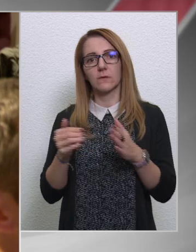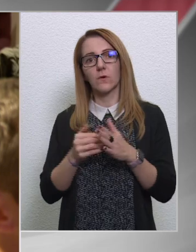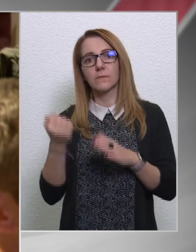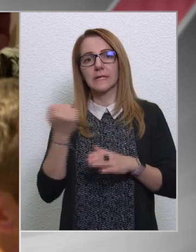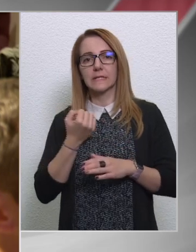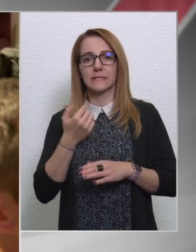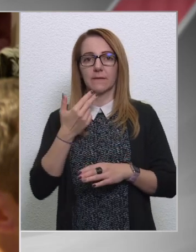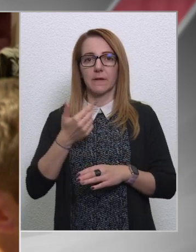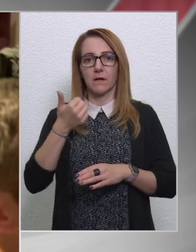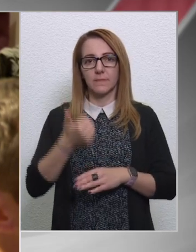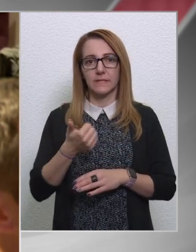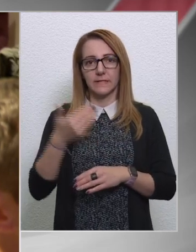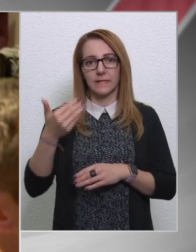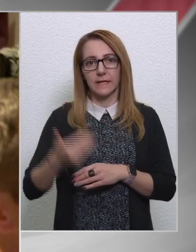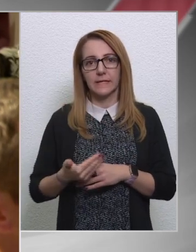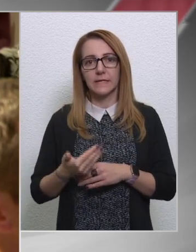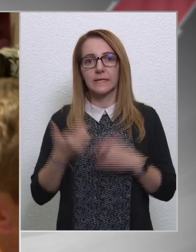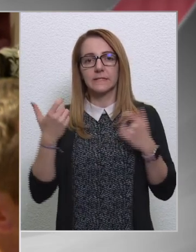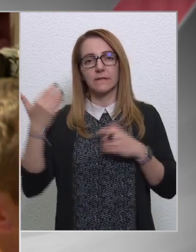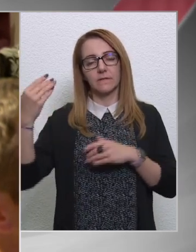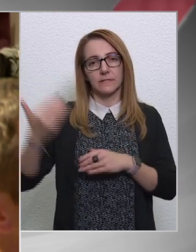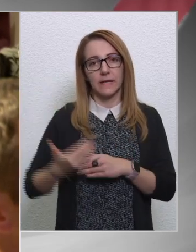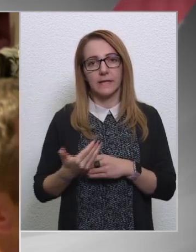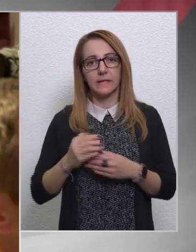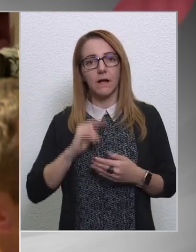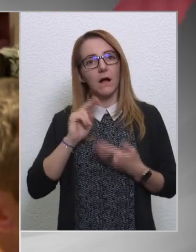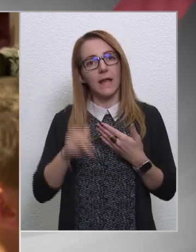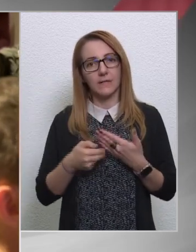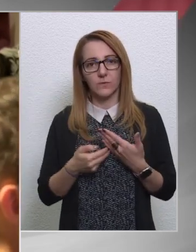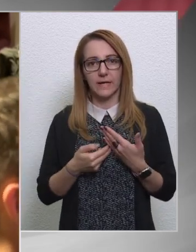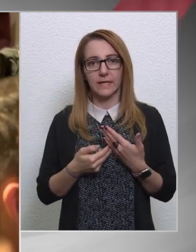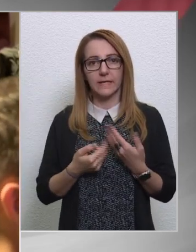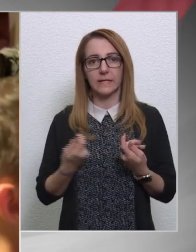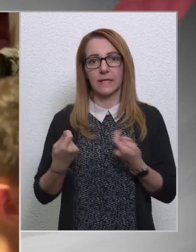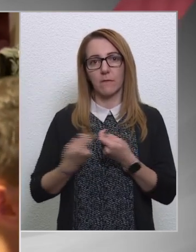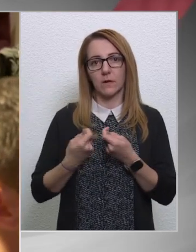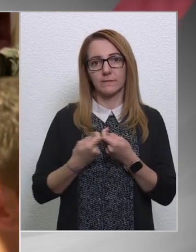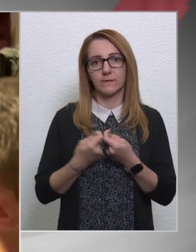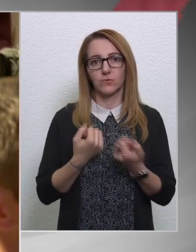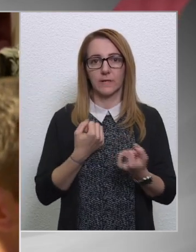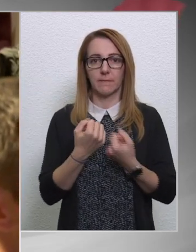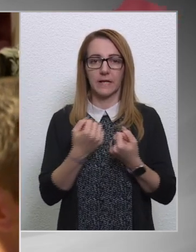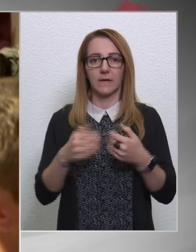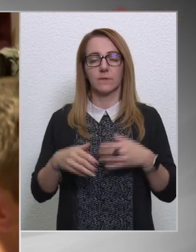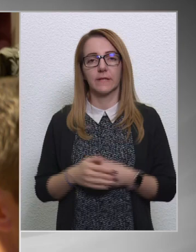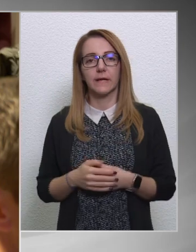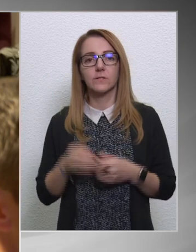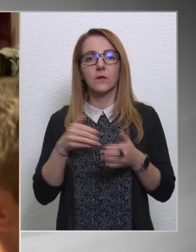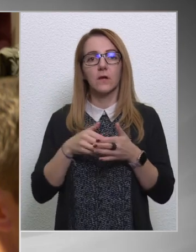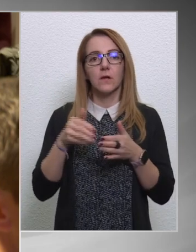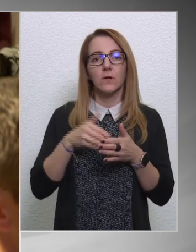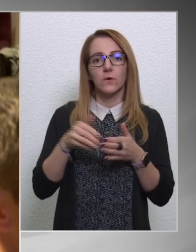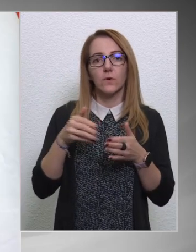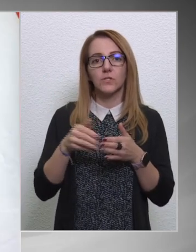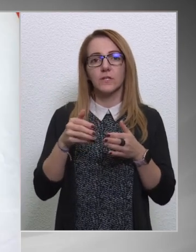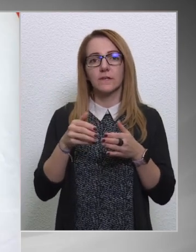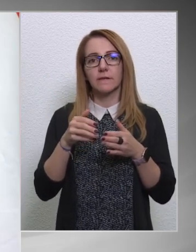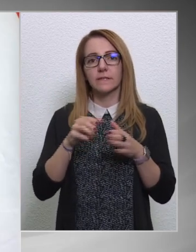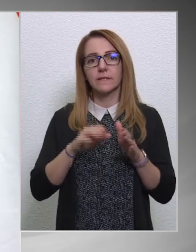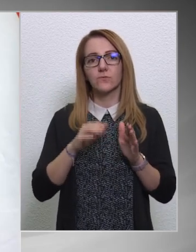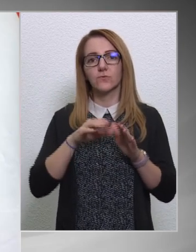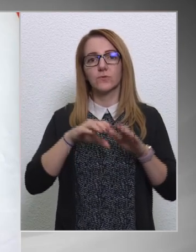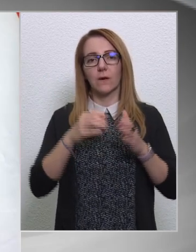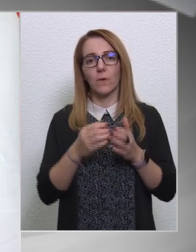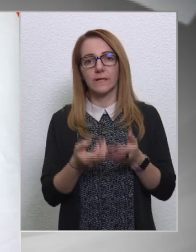december 31-ig szilveszterig alá tudják írni a partnerségi megállapodást, vagyis a költségvetési kohéziós